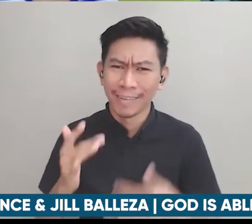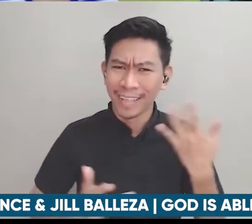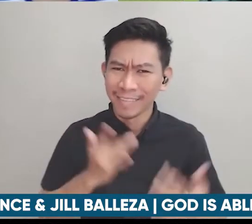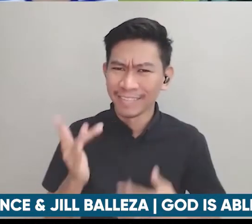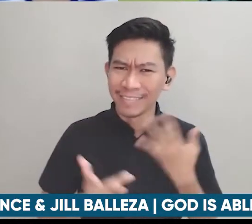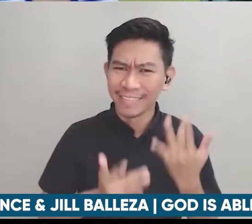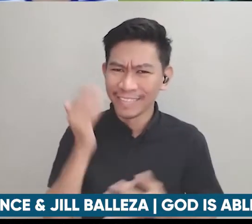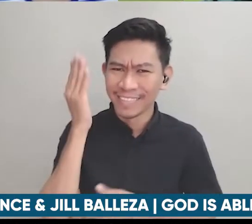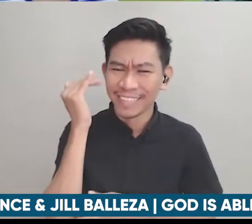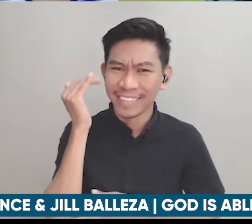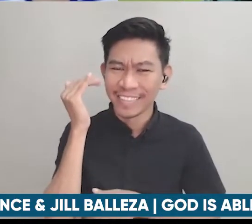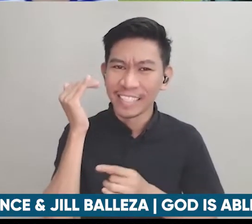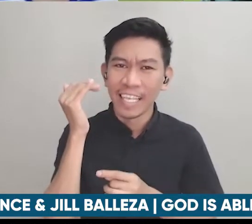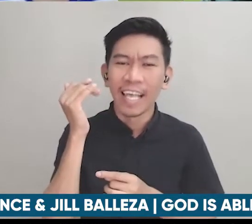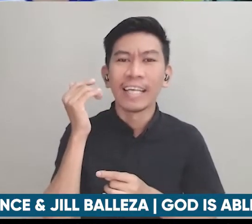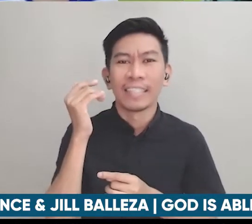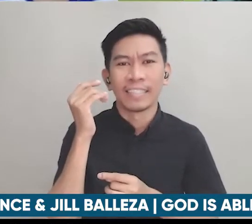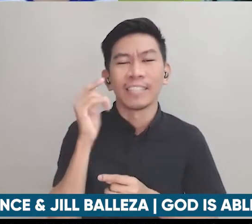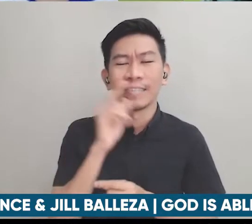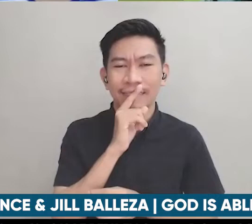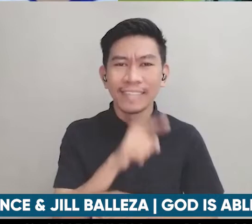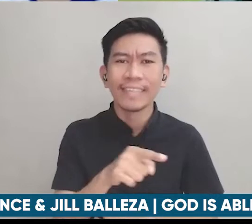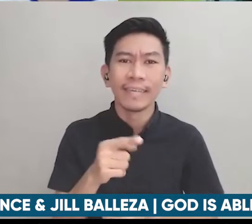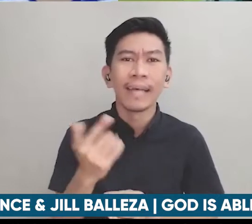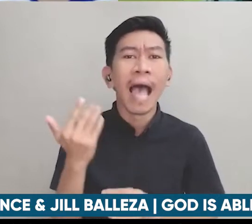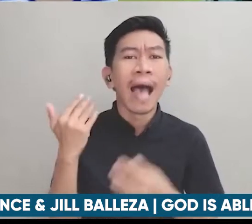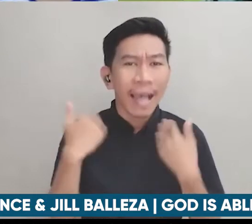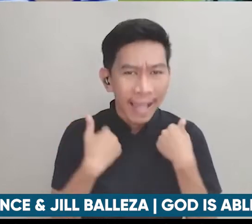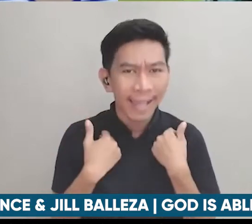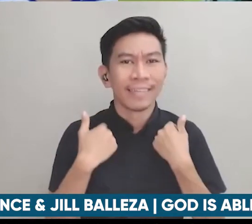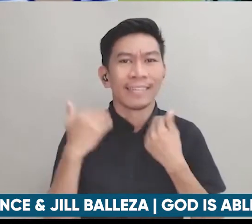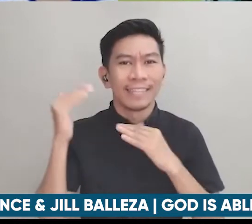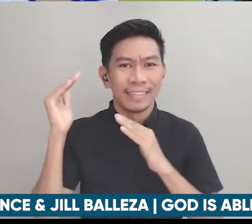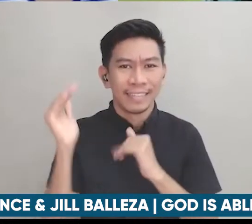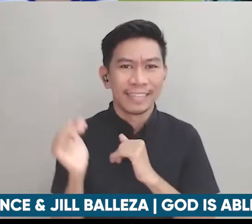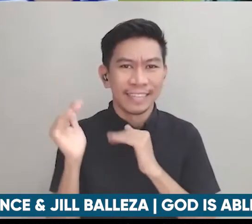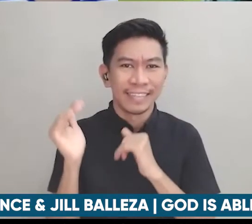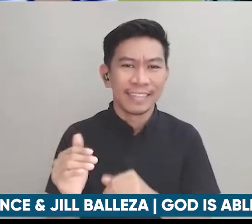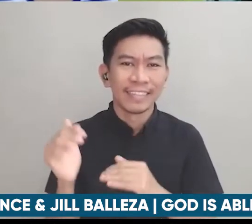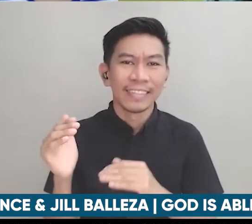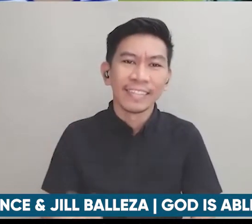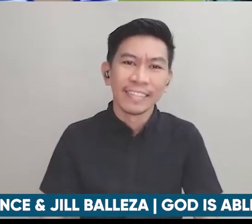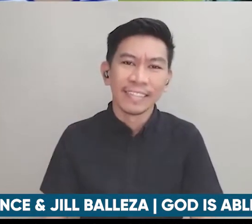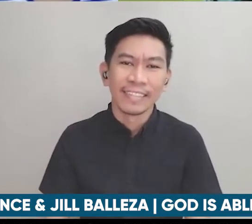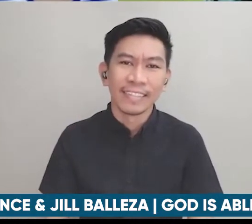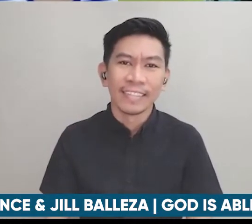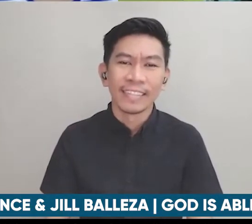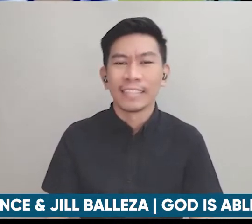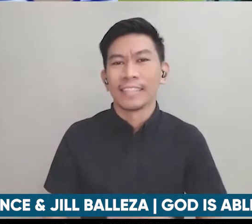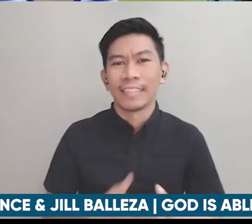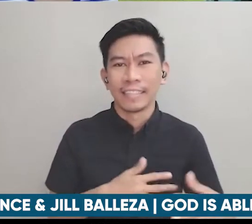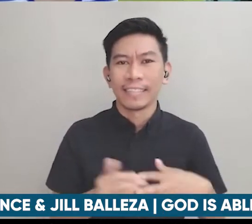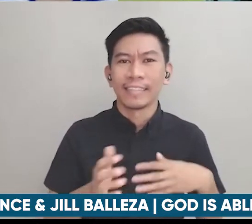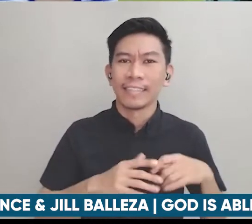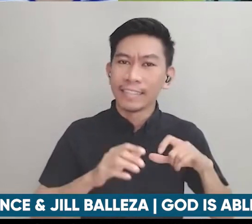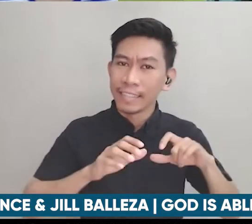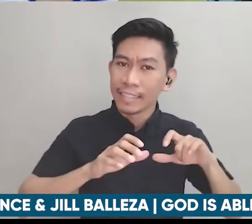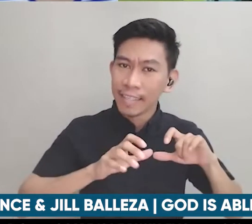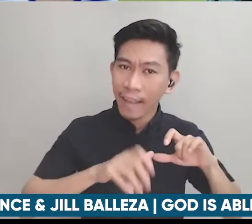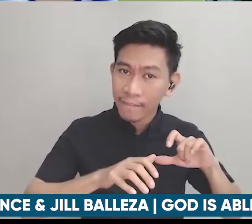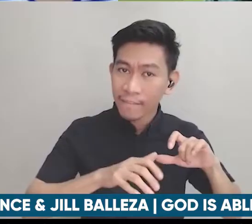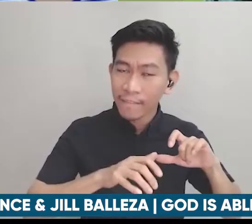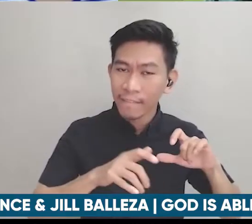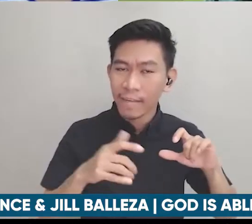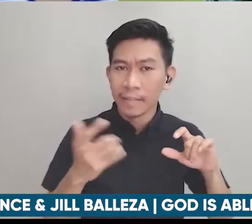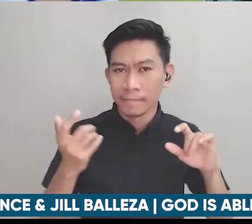is simply because may pag-asa po pwede pa rin naman mangarap kahit sabihin natin may disability journey tayo hindi naman natigil ang